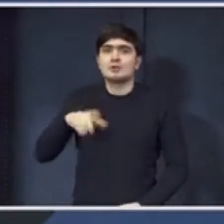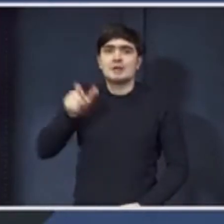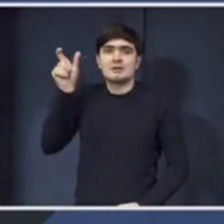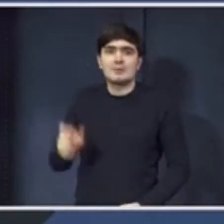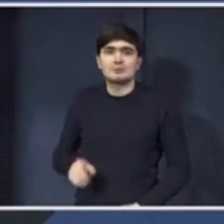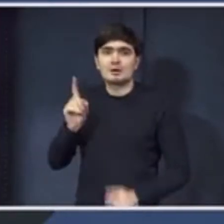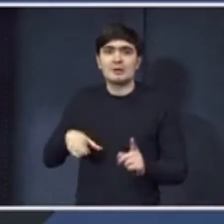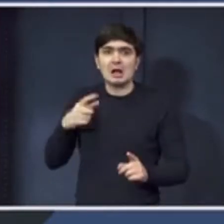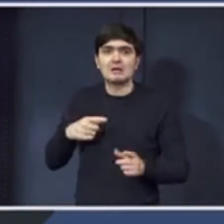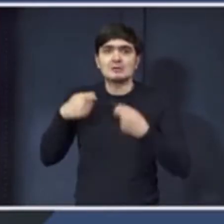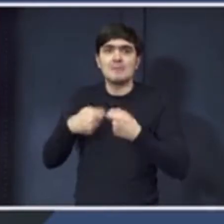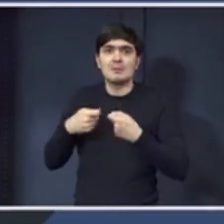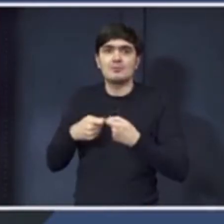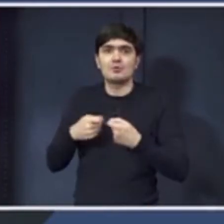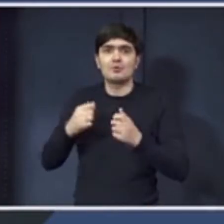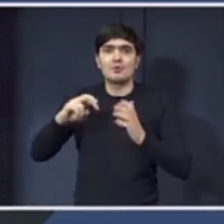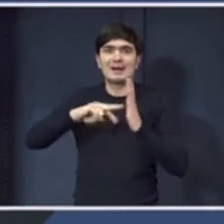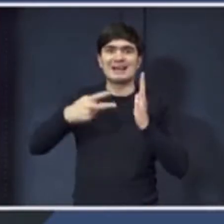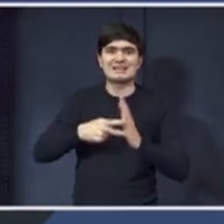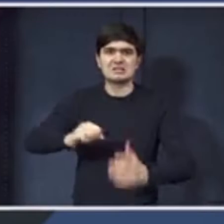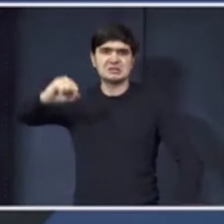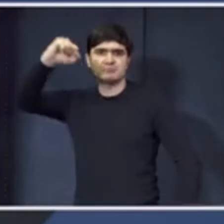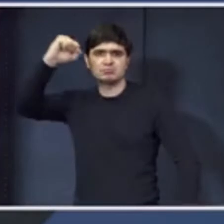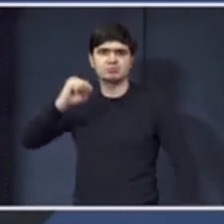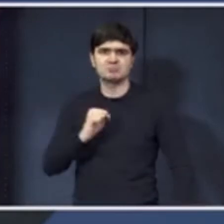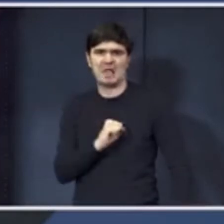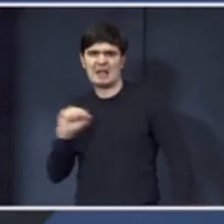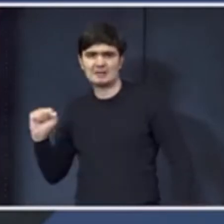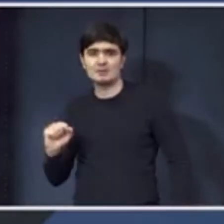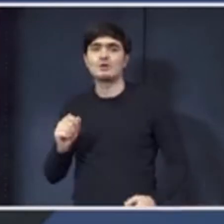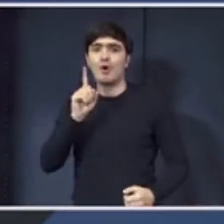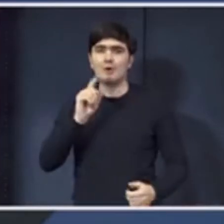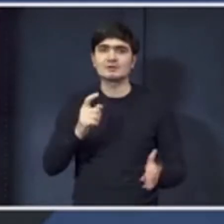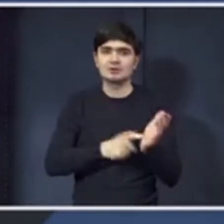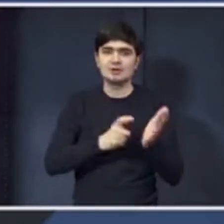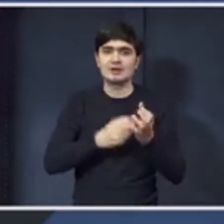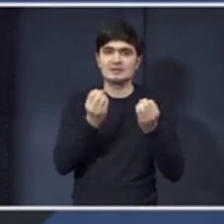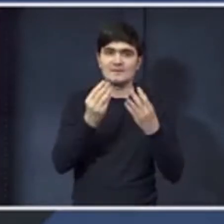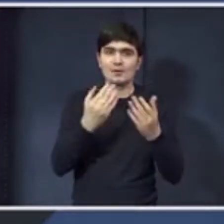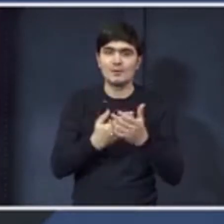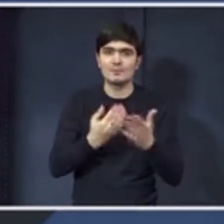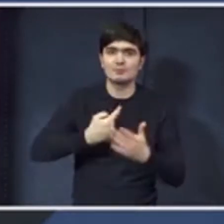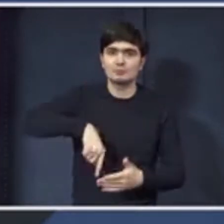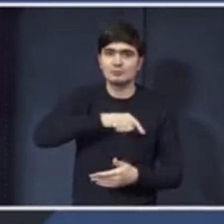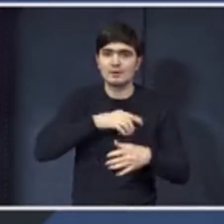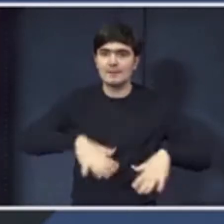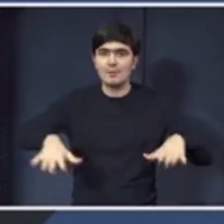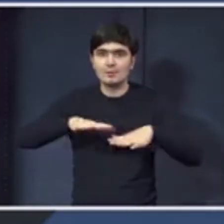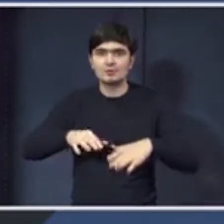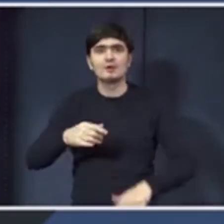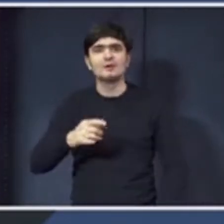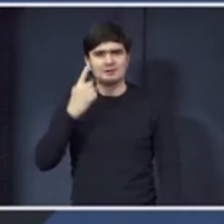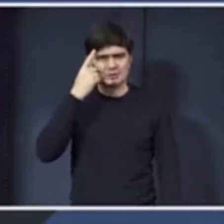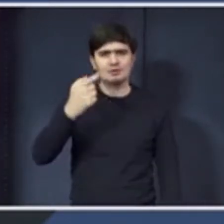dacă face parte dintr-o organizație extremistă. Veți cere clarificări privind acest caz în spațiu public? Să știți că eu am